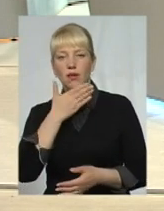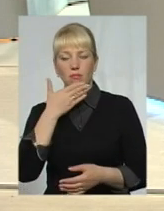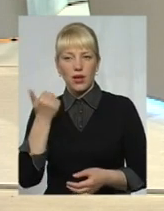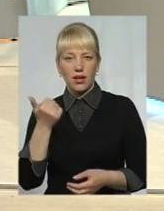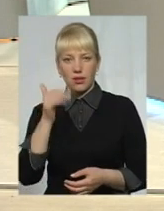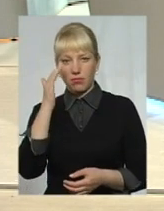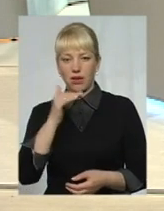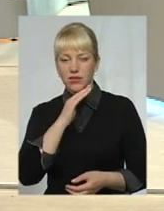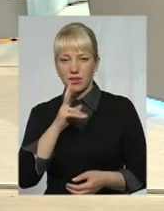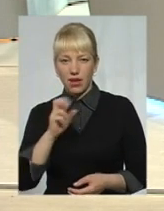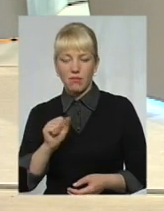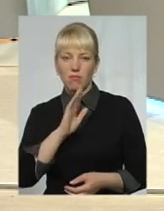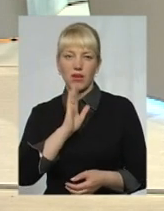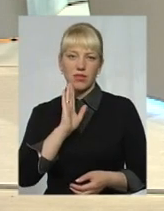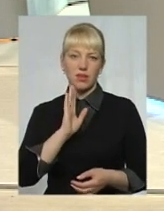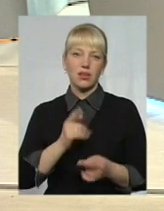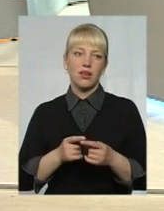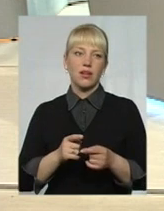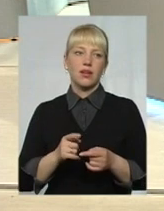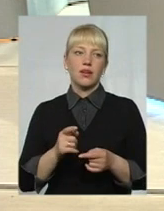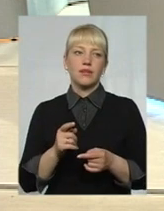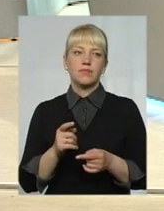батька, матері, боже, не має обох,